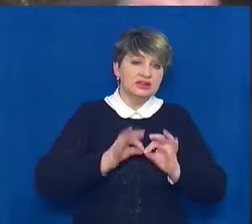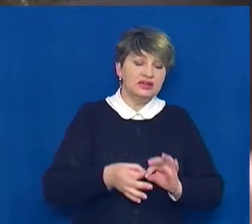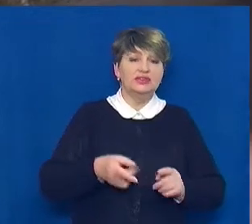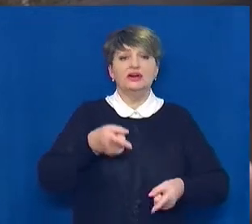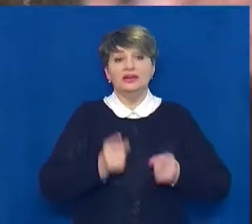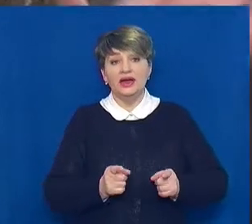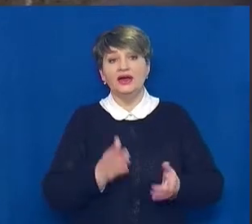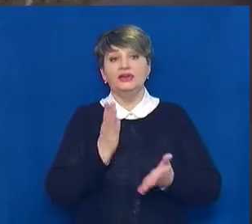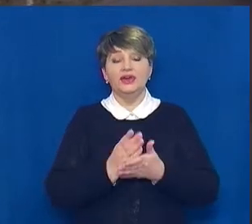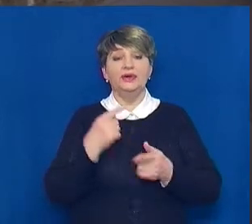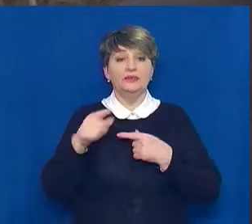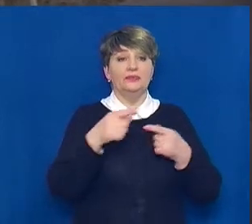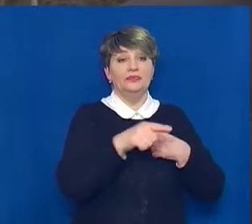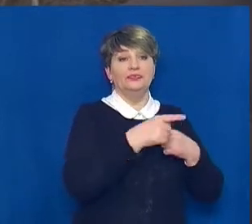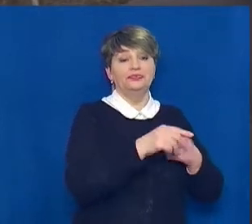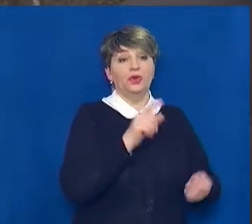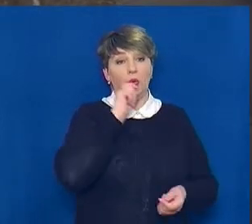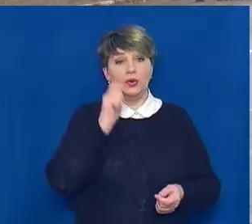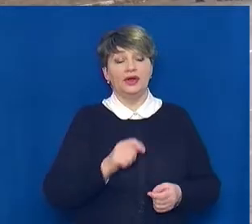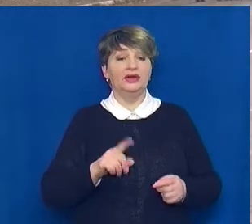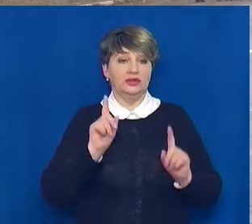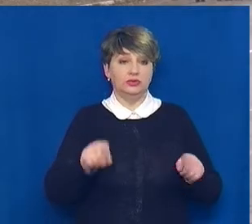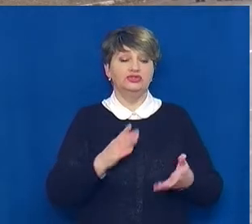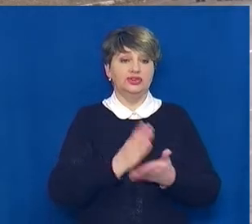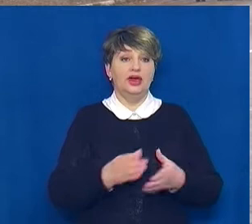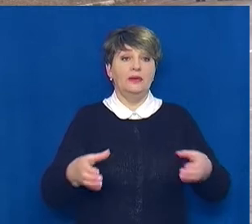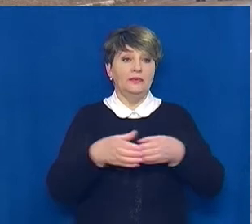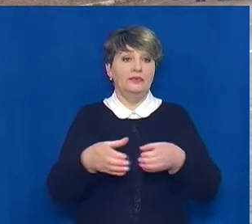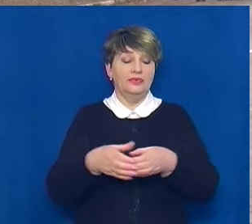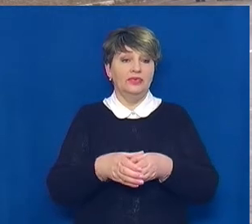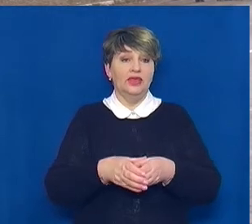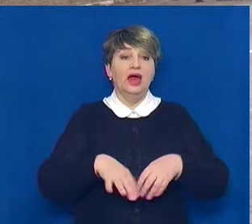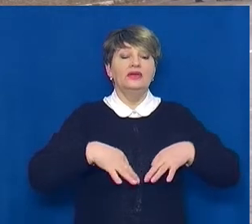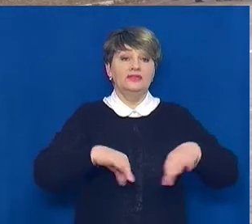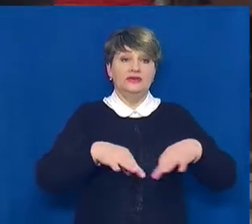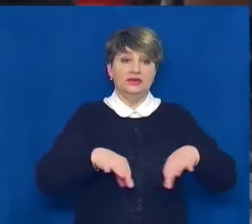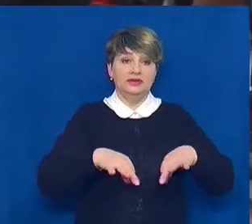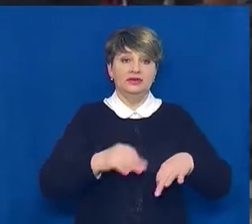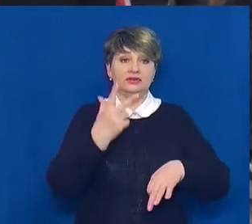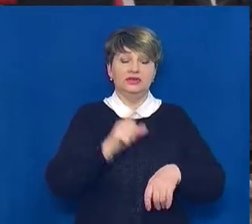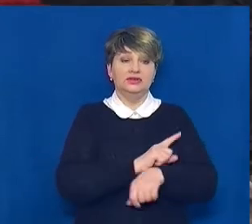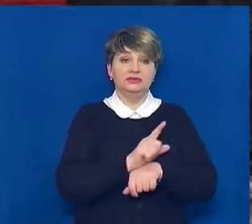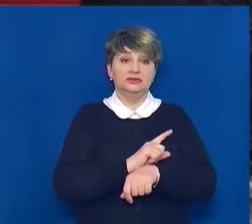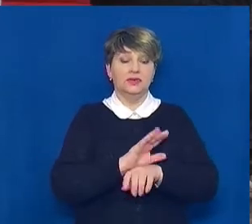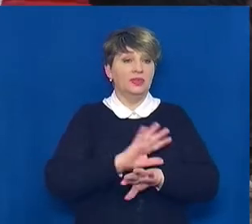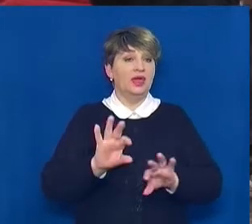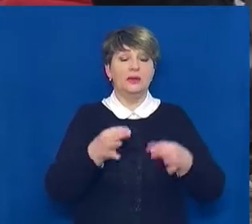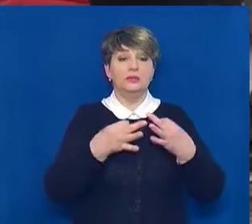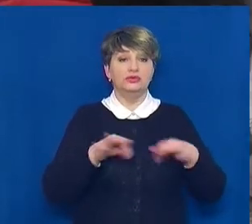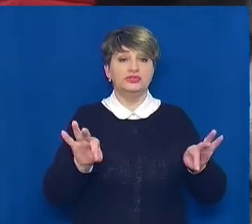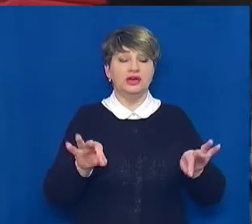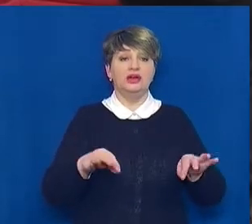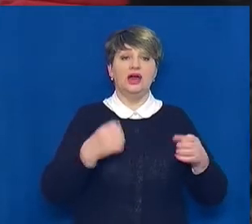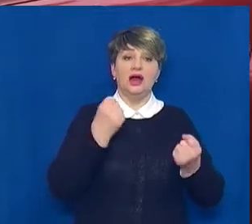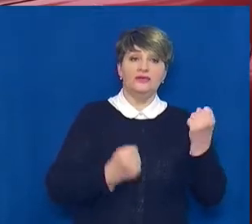пройшли всі громади в Україні і в Черкасській області конкретно. Рух транспорту обмежували впродовж трьох годин. Не пускали ні автобуси, ні